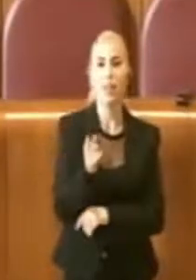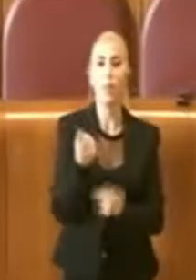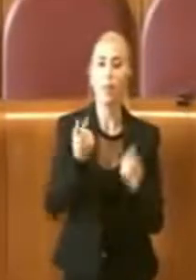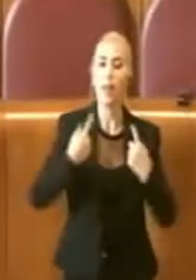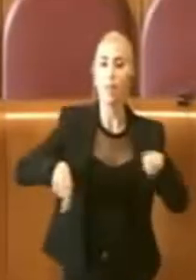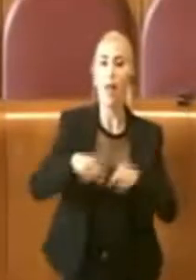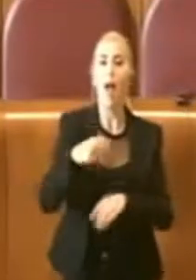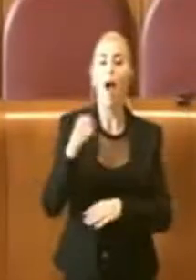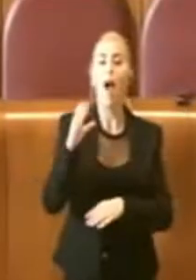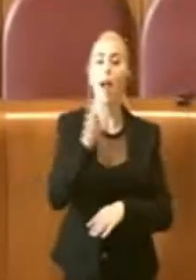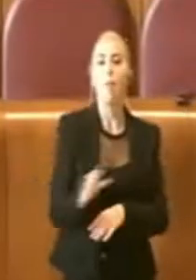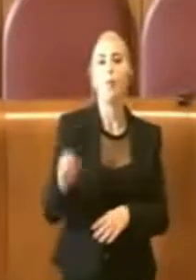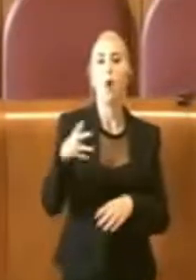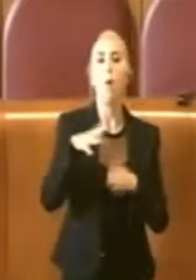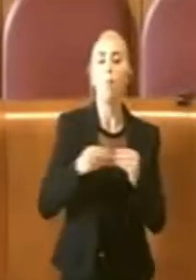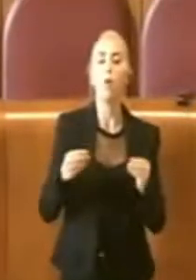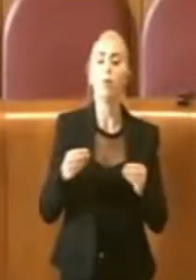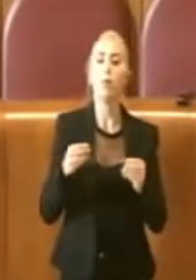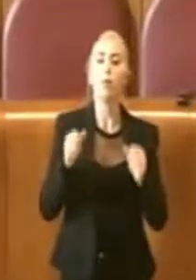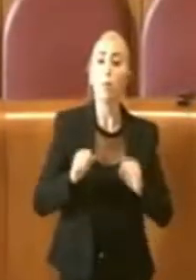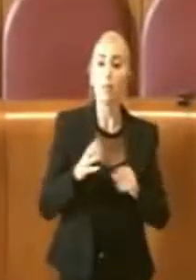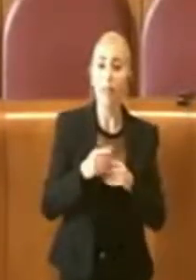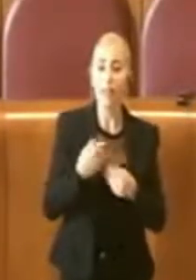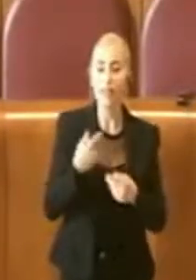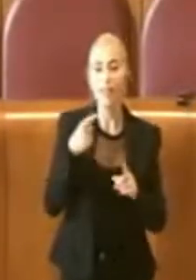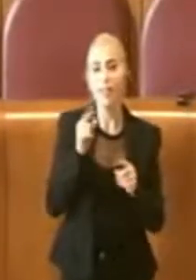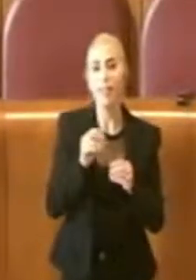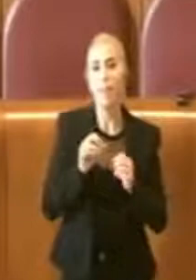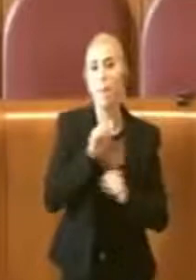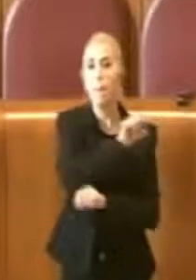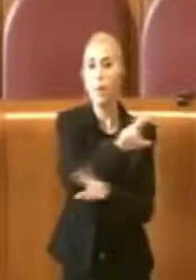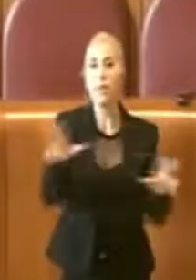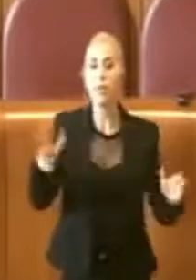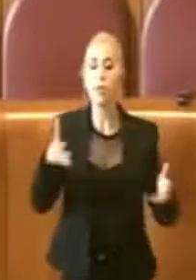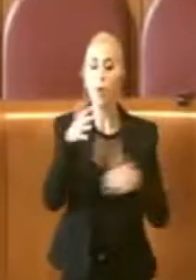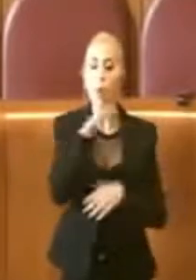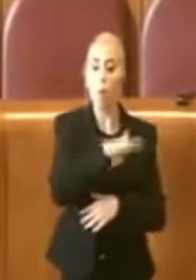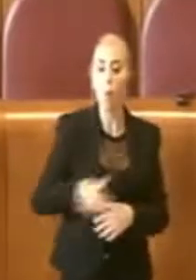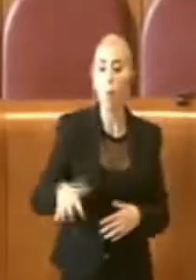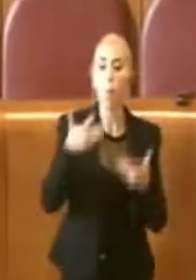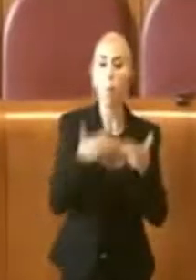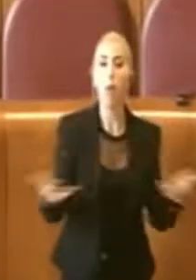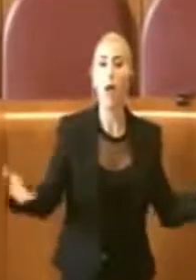Capitolina possa veramente dare un segnale affinché il parco rinasca.